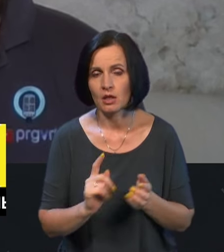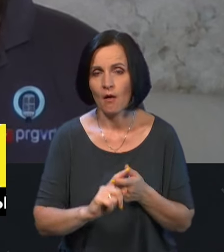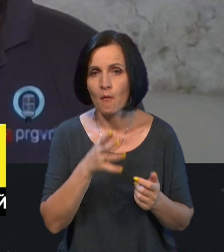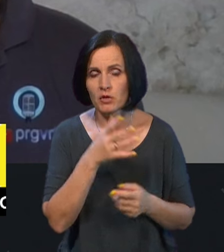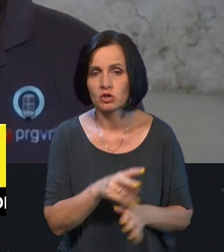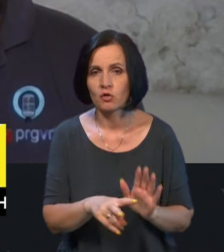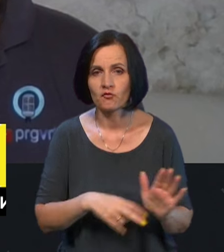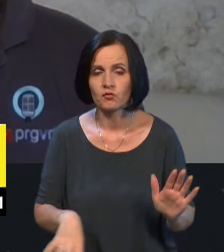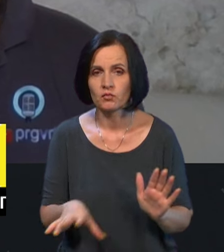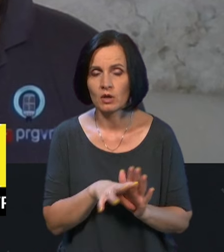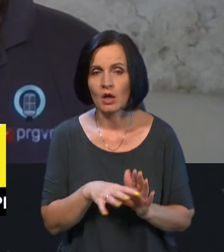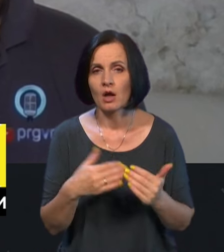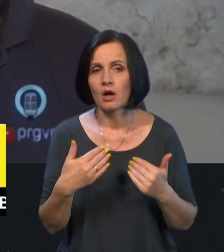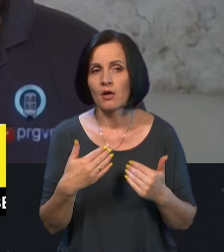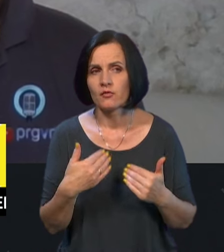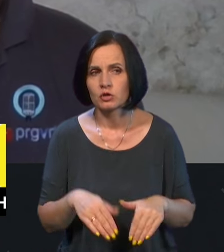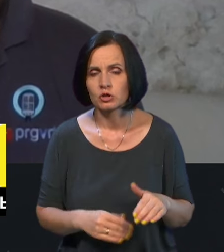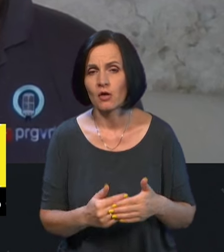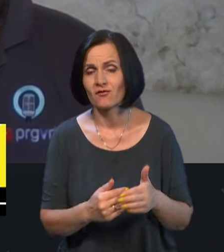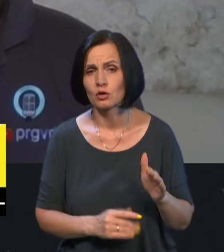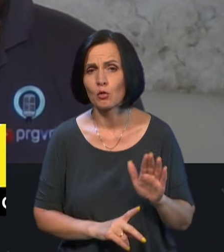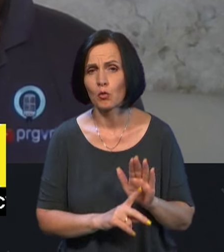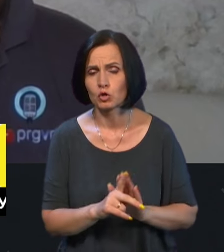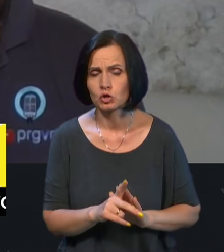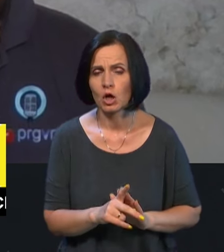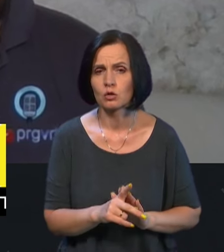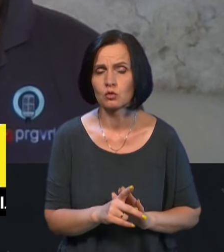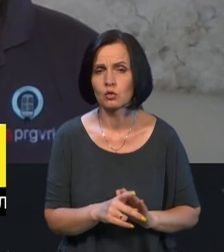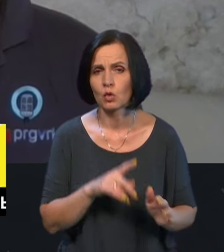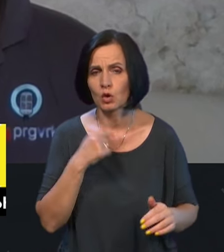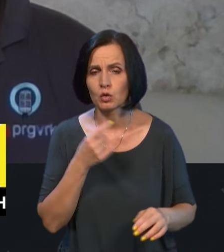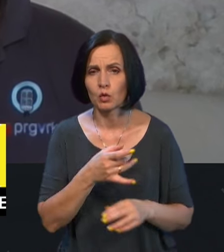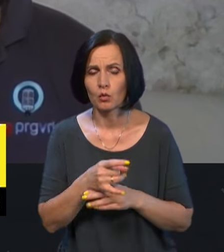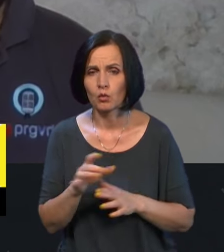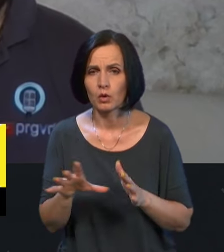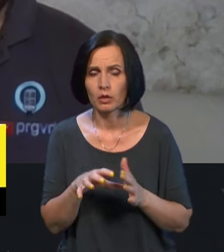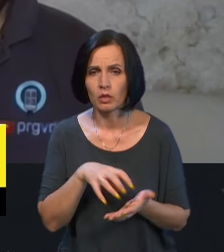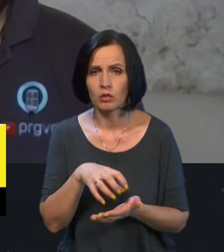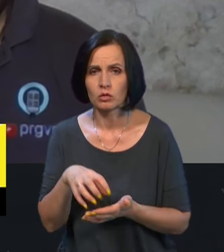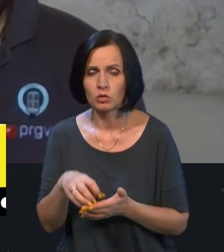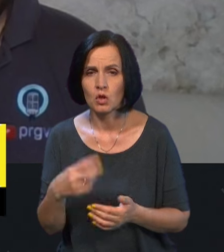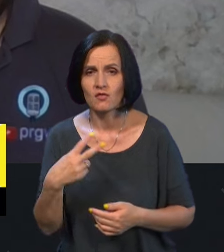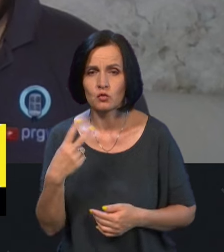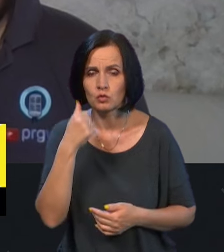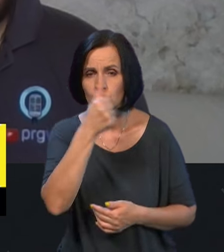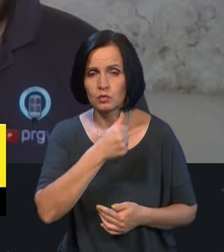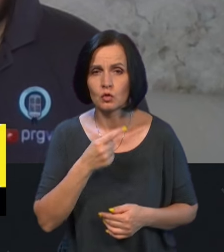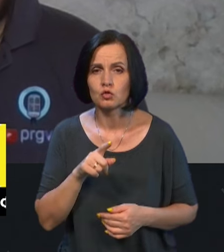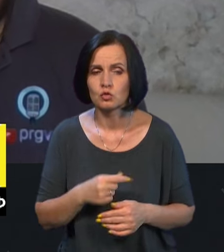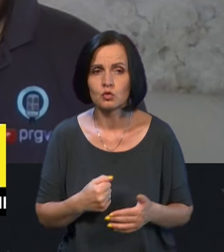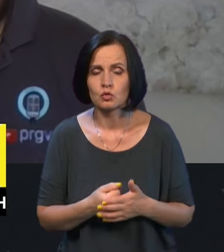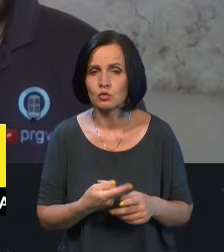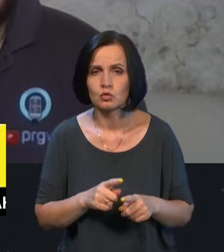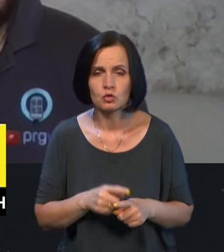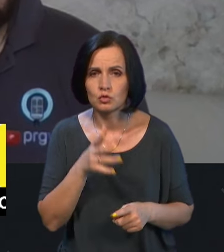електроенергії, вона тягнеться, власне, від початку російських обстрілів по енергетиці з 2022 року. Чому досі не